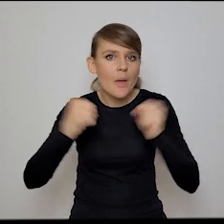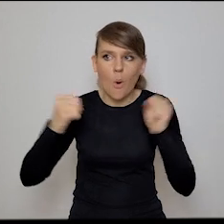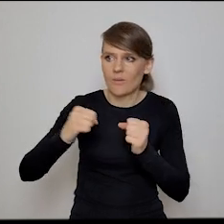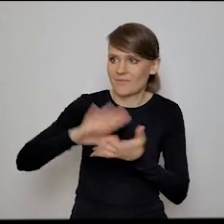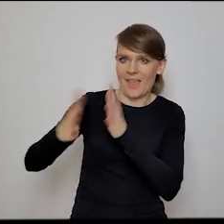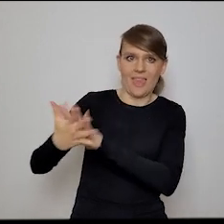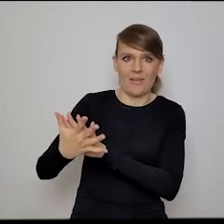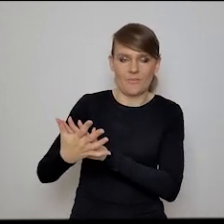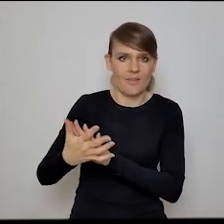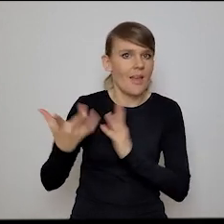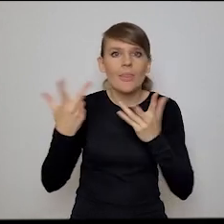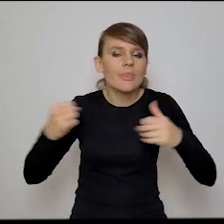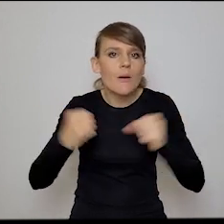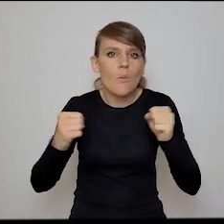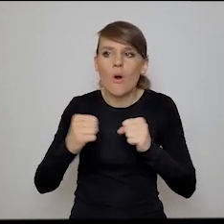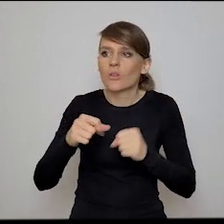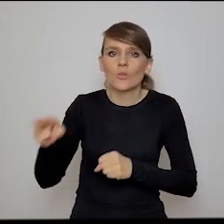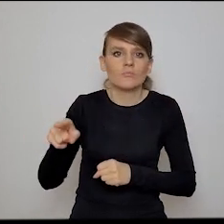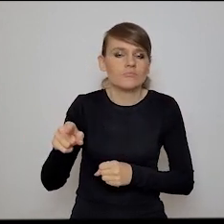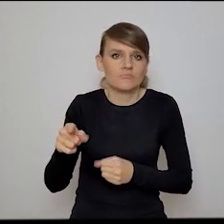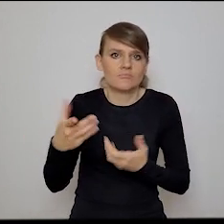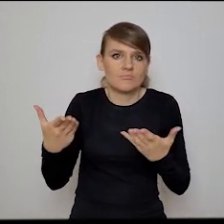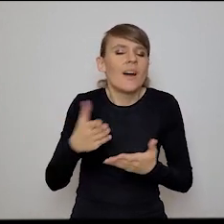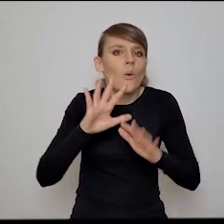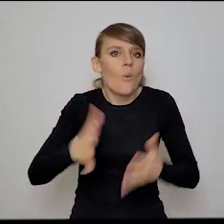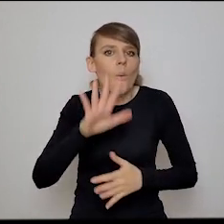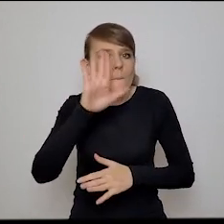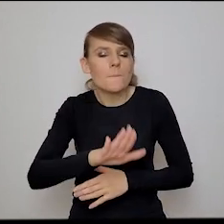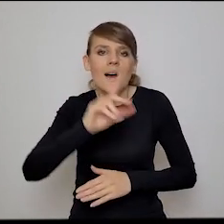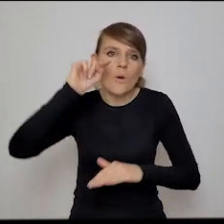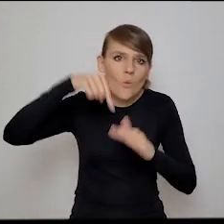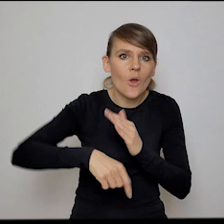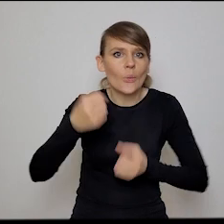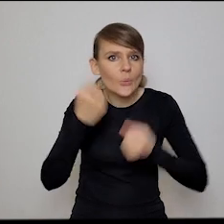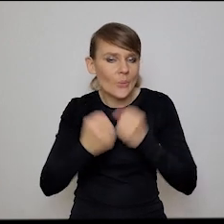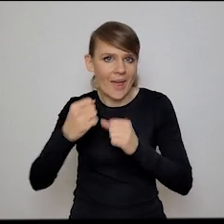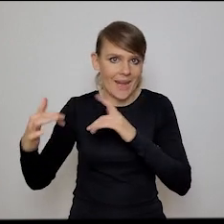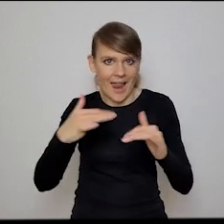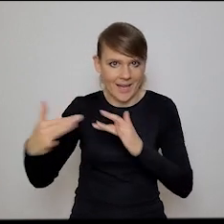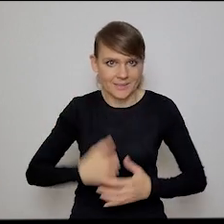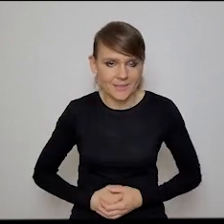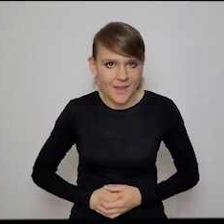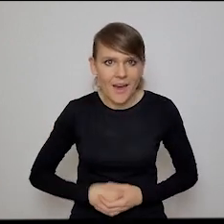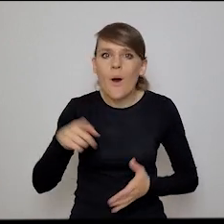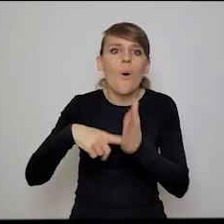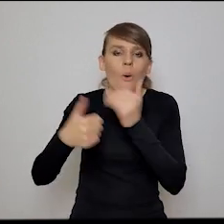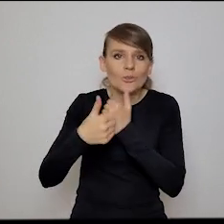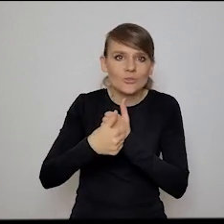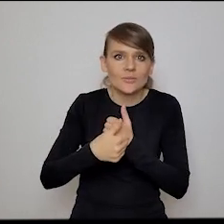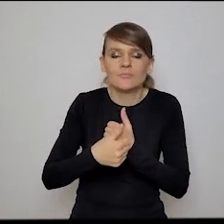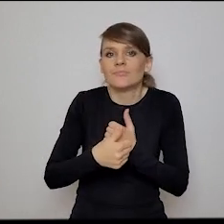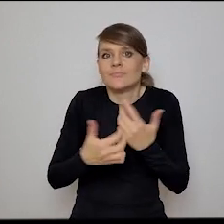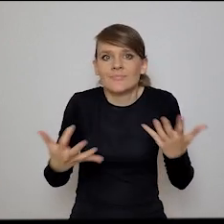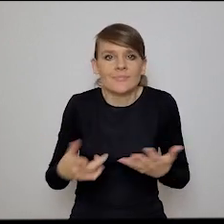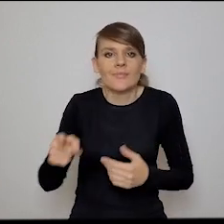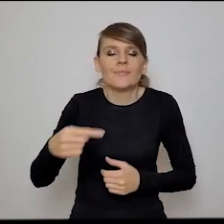się siebie nawzajem, nie boją się, że ktoś, czyli mają głębokie, trudne, wielowymiarowe relacje. Chodzi o to, że to jest taki